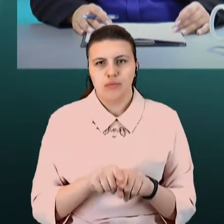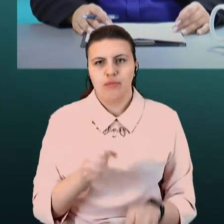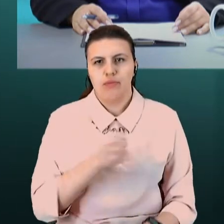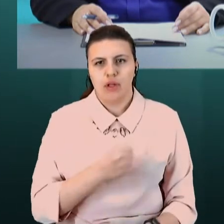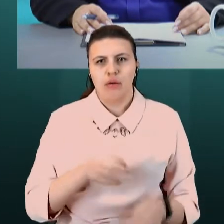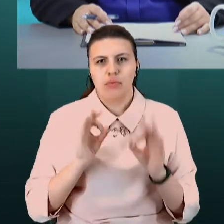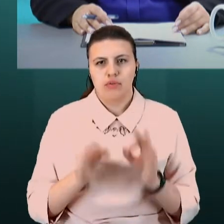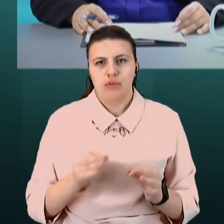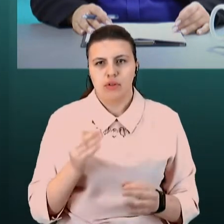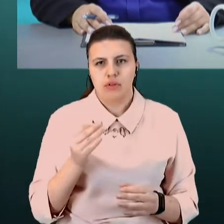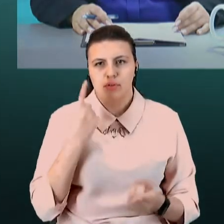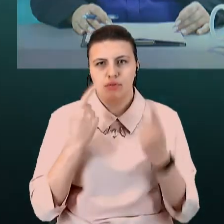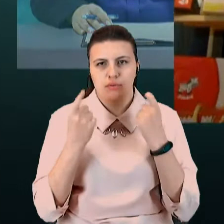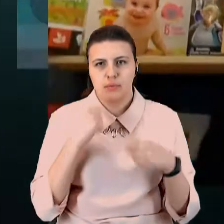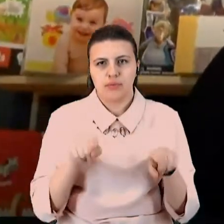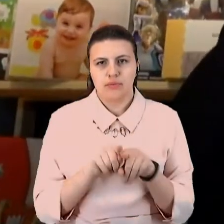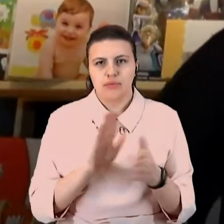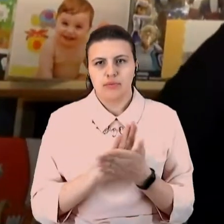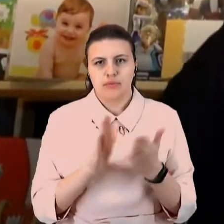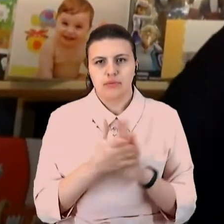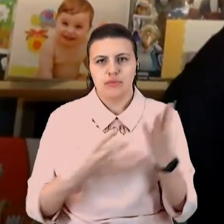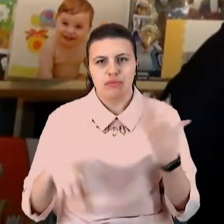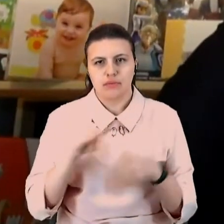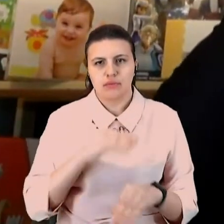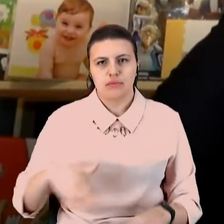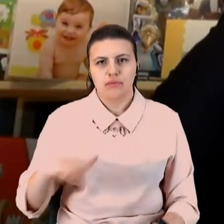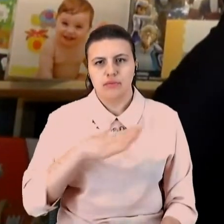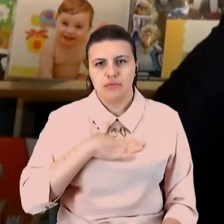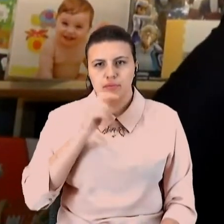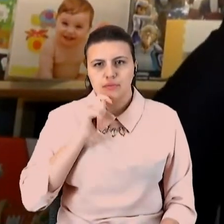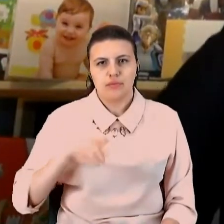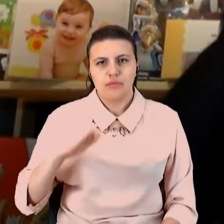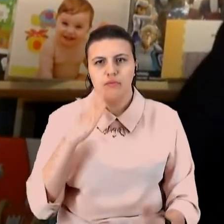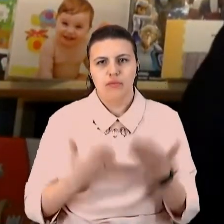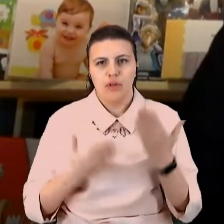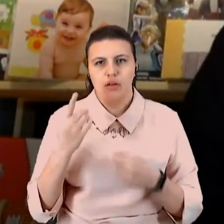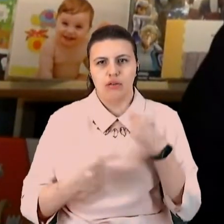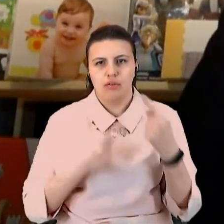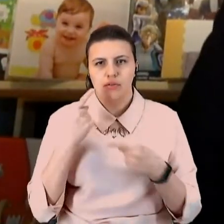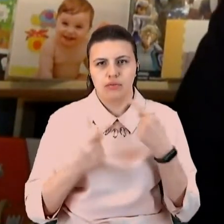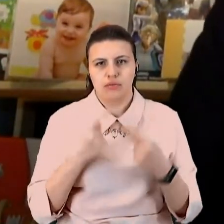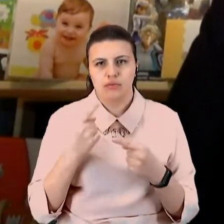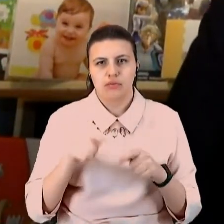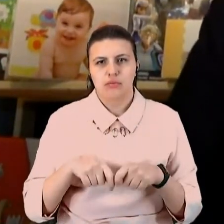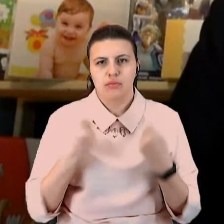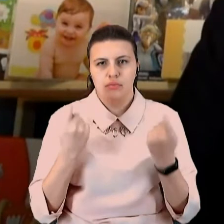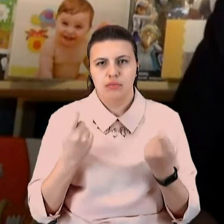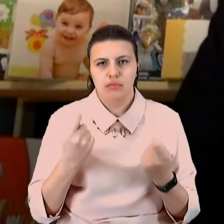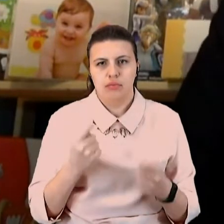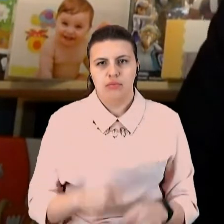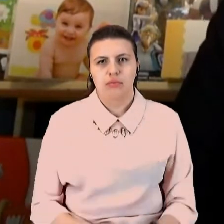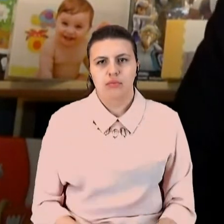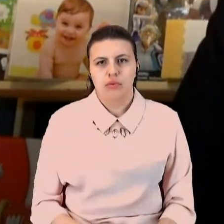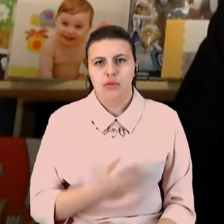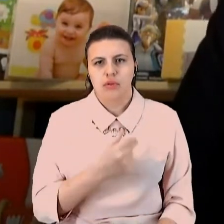така ситуація в нас іде по всій території нашої країни. Якщо говорити про наші порушення, я хотіла вам продемонструвати, що